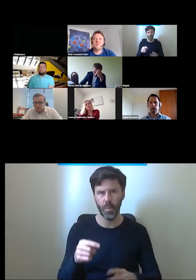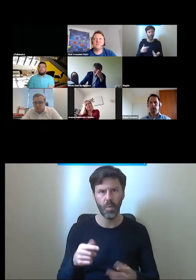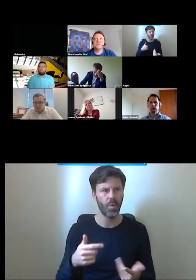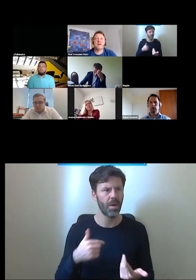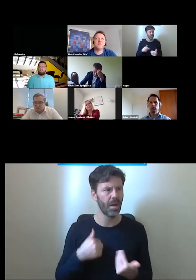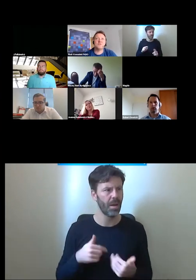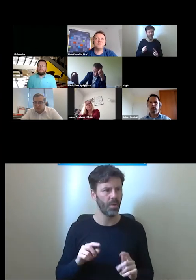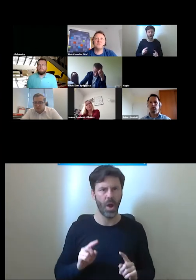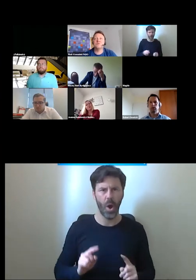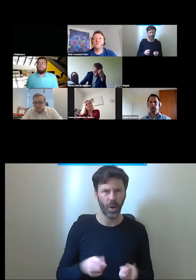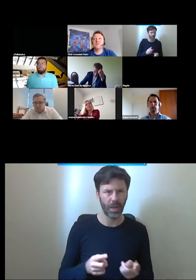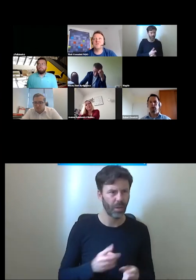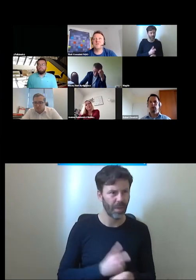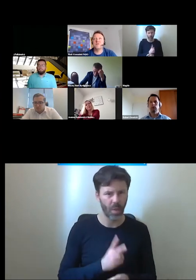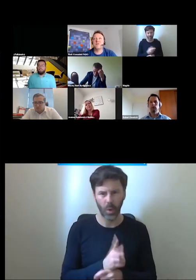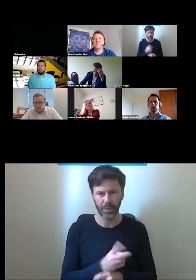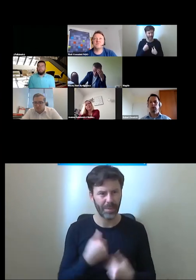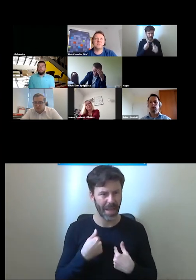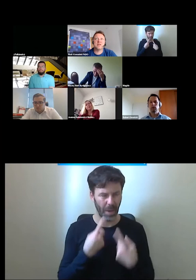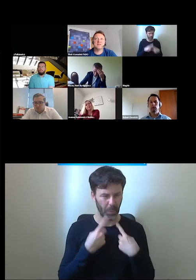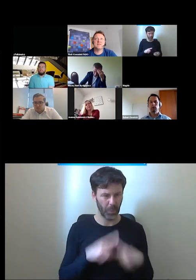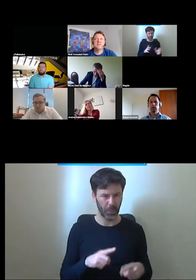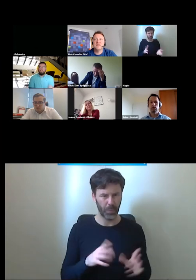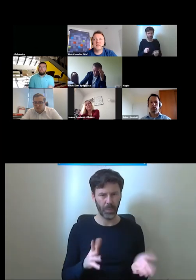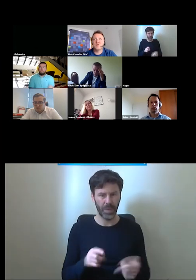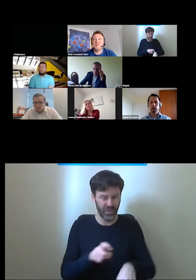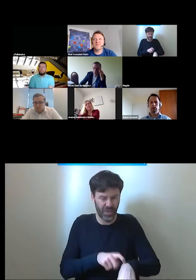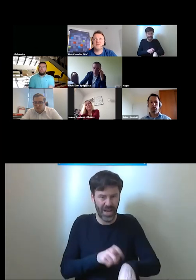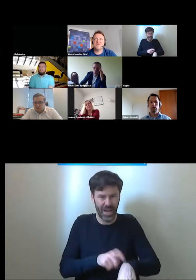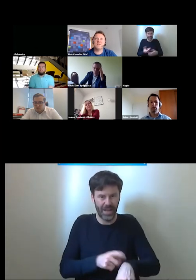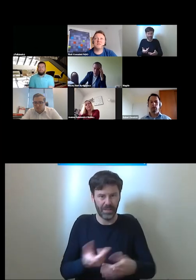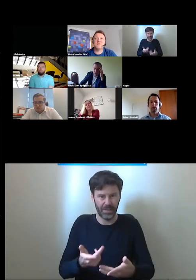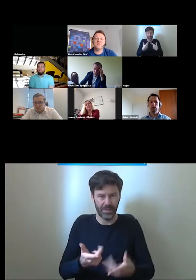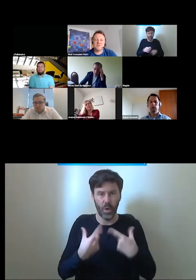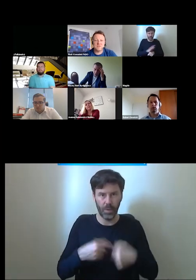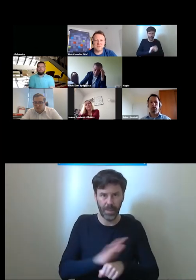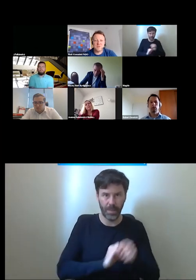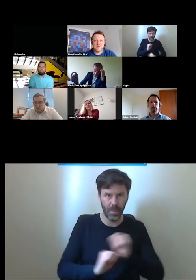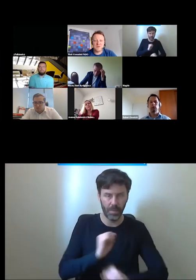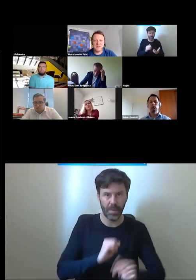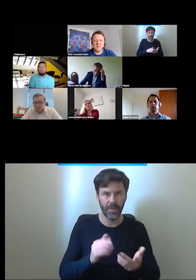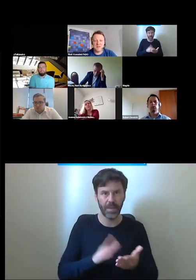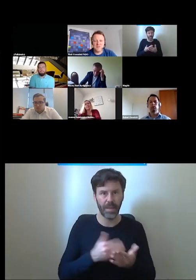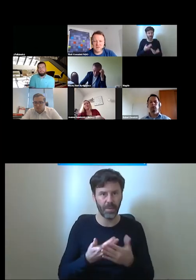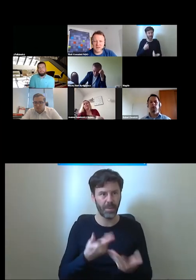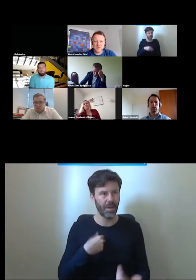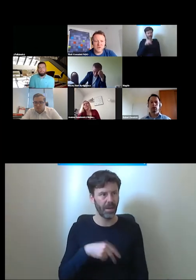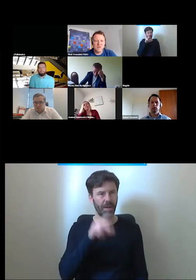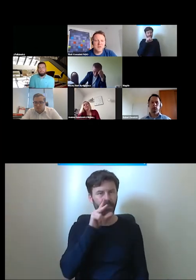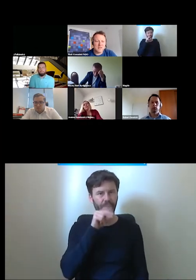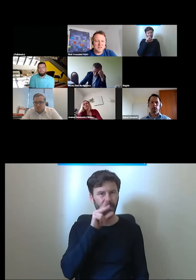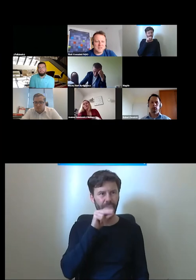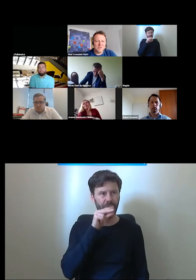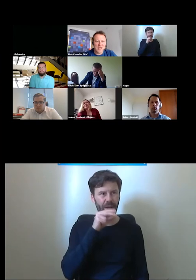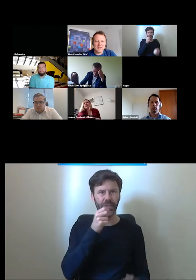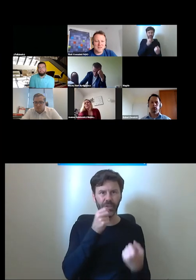dostępności a to może być kluczowe gdy w grę wchodzi na przykład czas niepełnosprawność związana z mową czy rozładowany telefon tak no bo